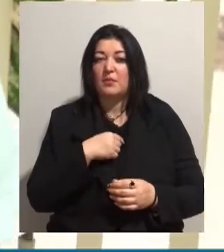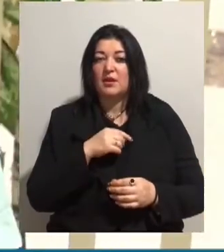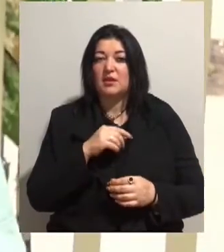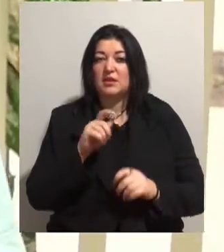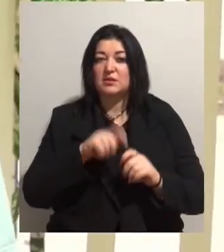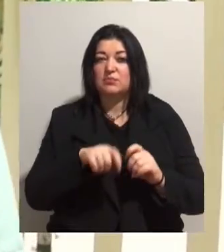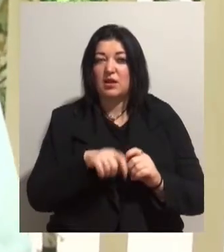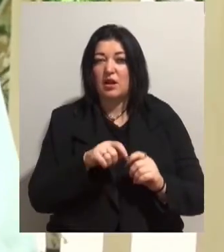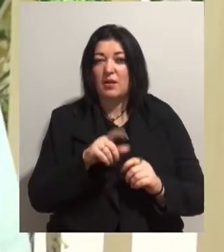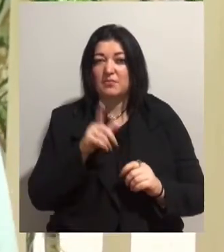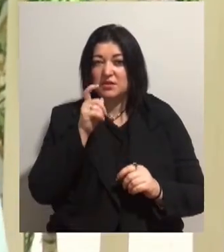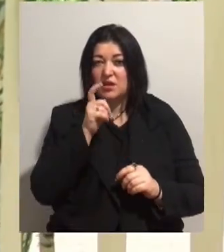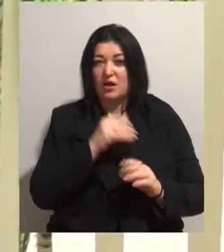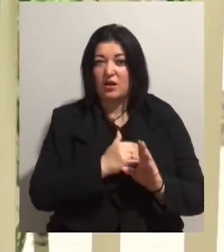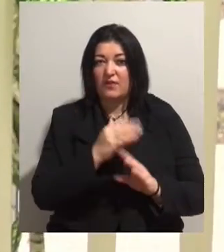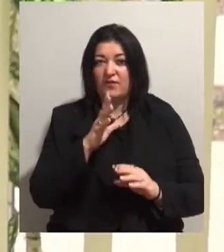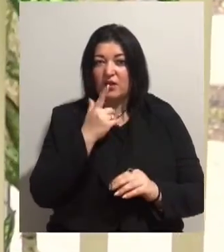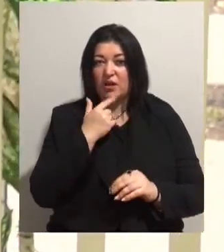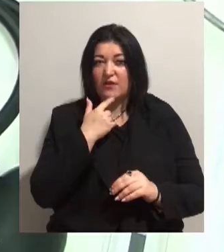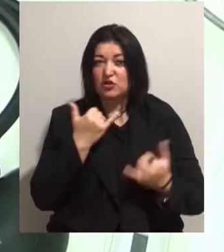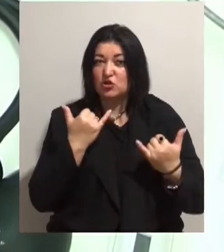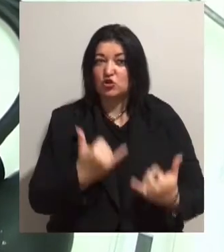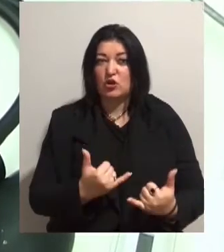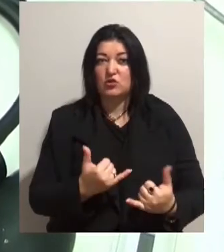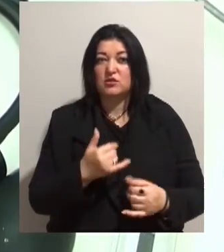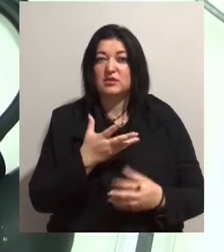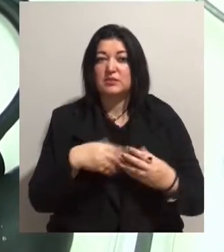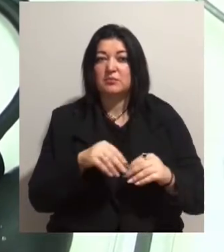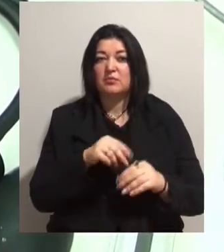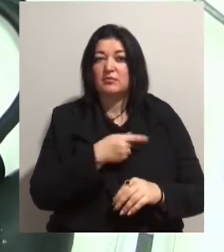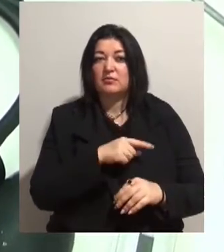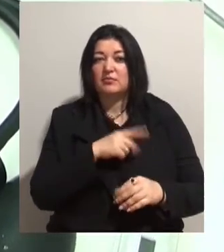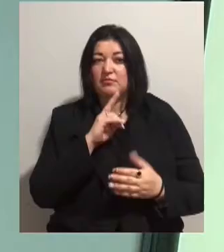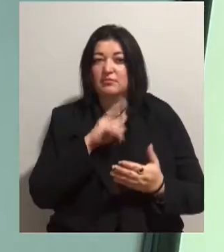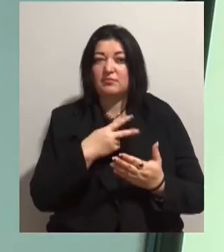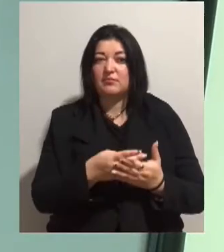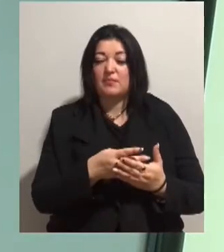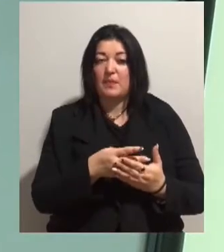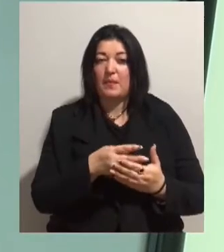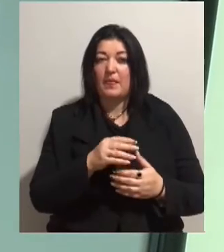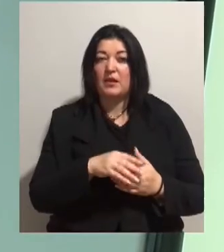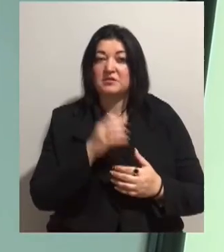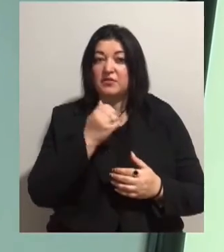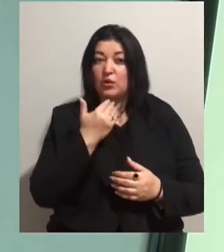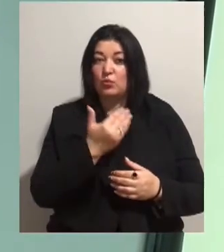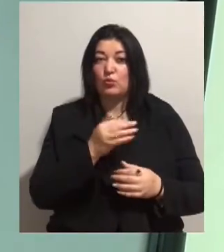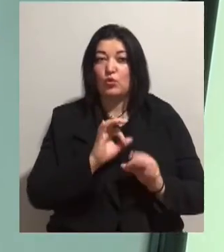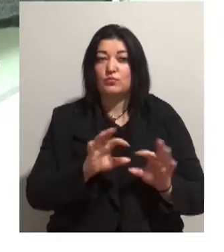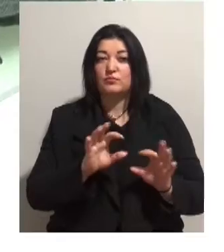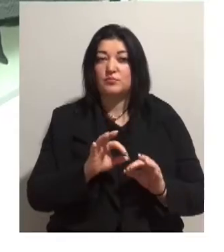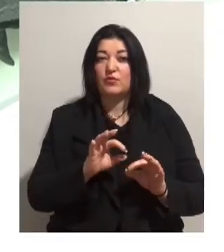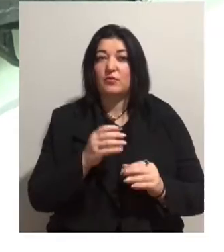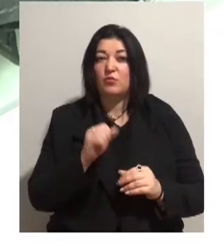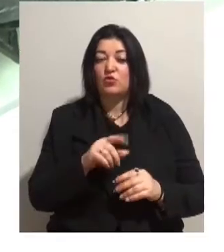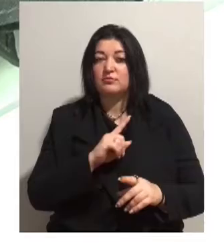крові. Сімейний лікар Іван Паніот продемонстрував лікарський набір. Завдяки йому, розповів, можна оперативно встановити